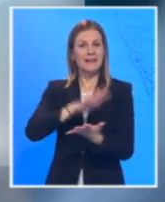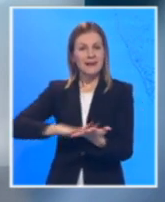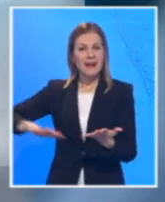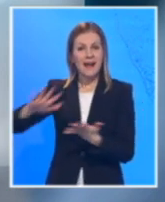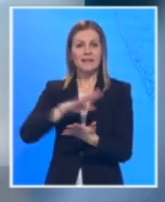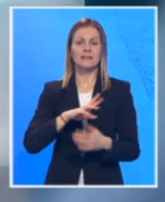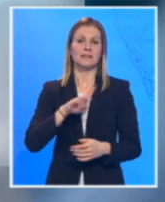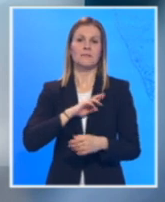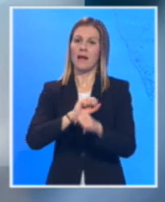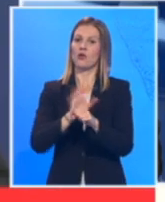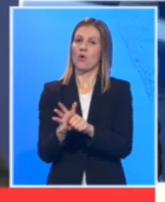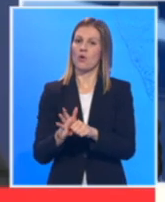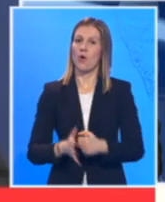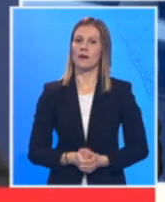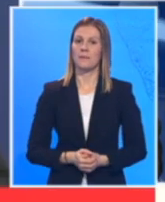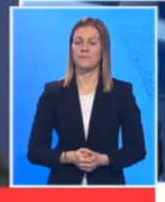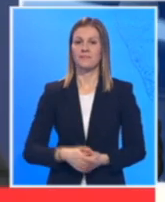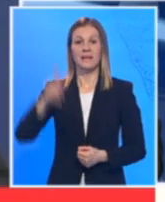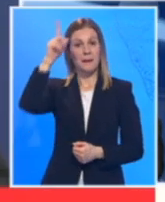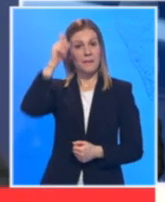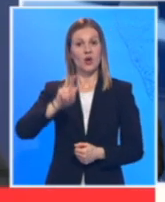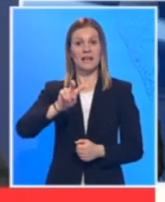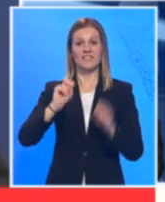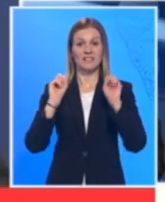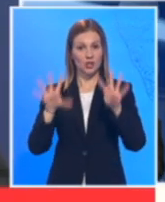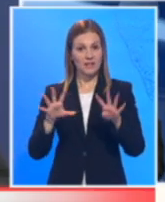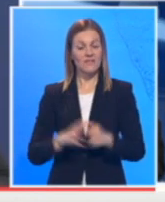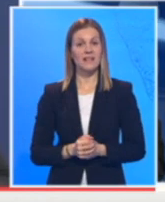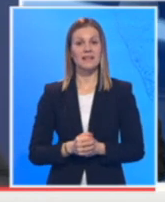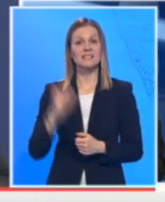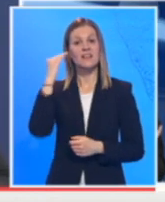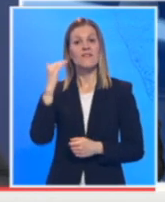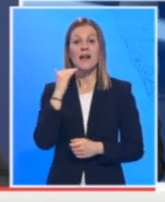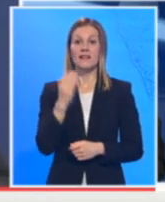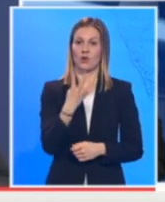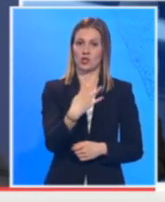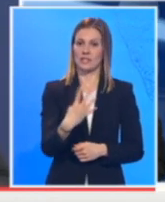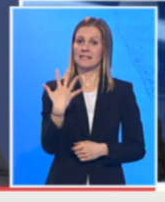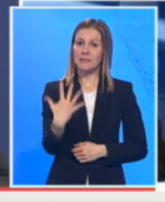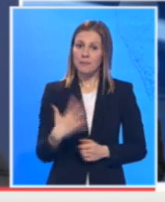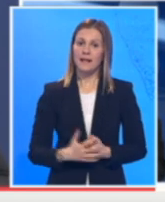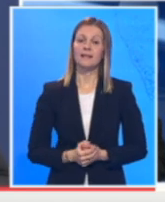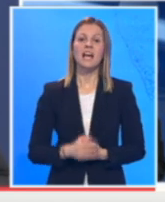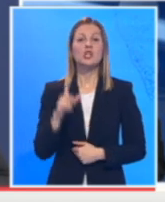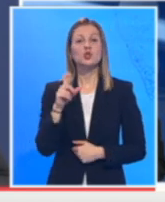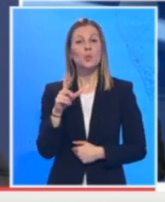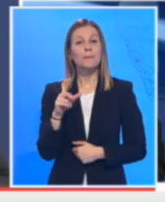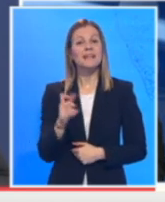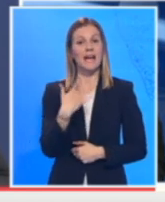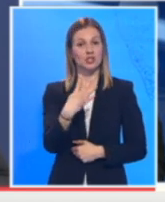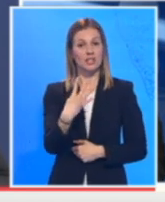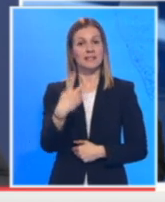su slučajevi koronavirusa. U Beogradu 219, Valjevo 45, Ćuprija